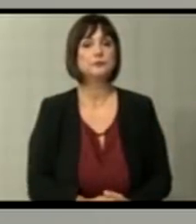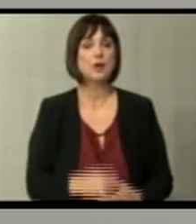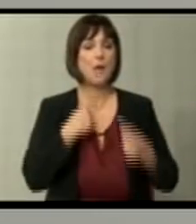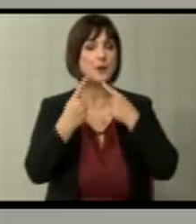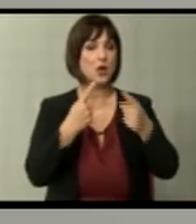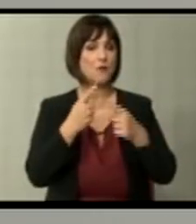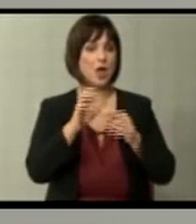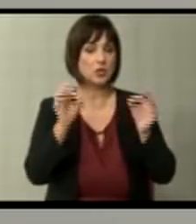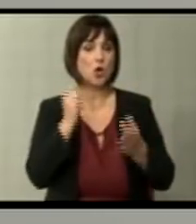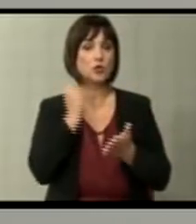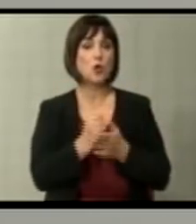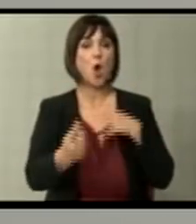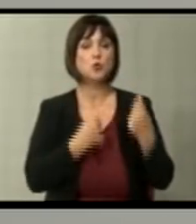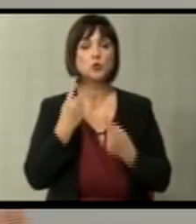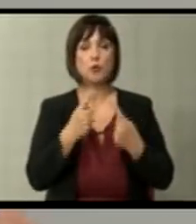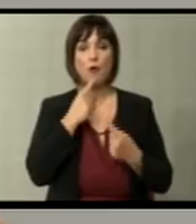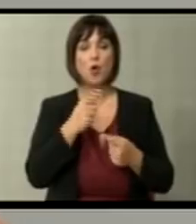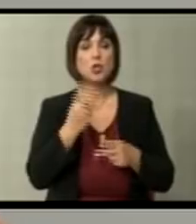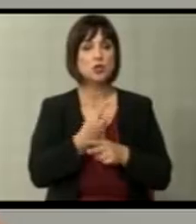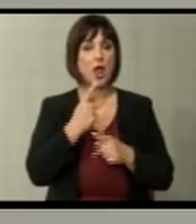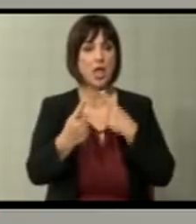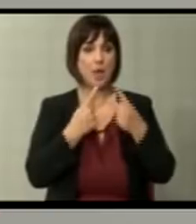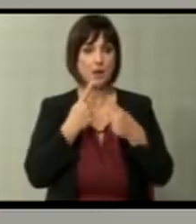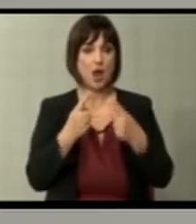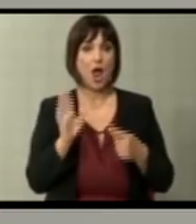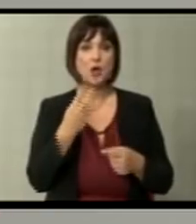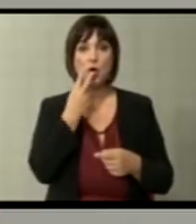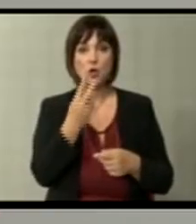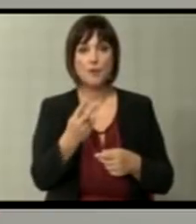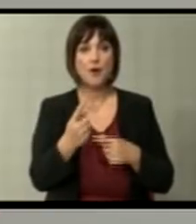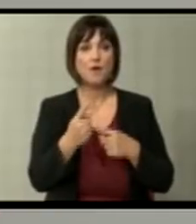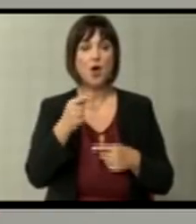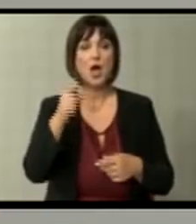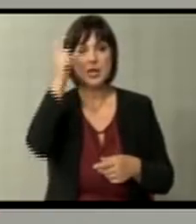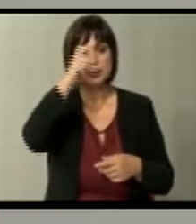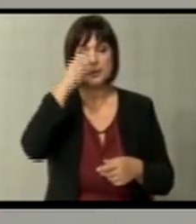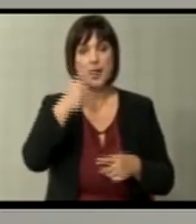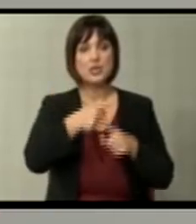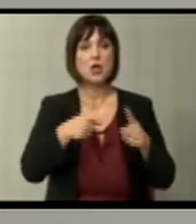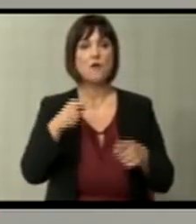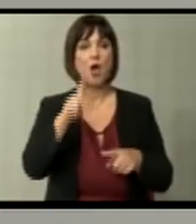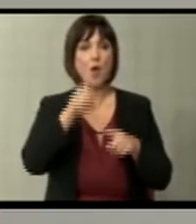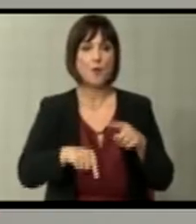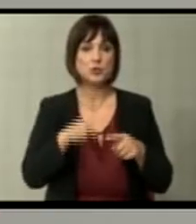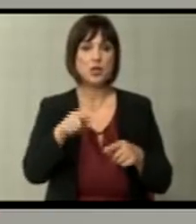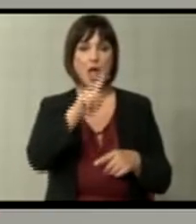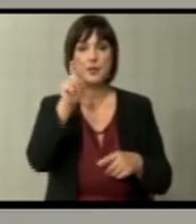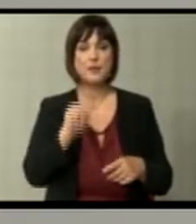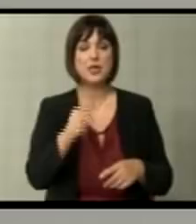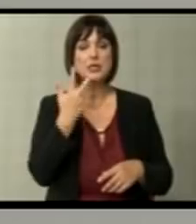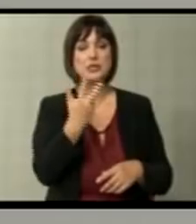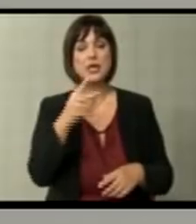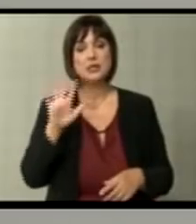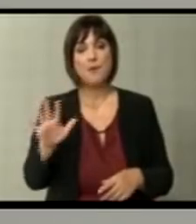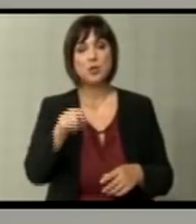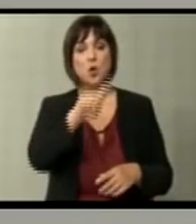Преговорачката рамка ги утврдува условите под кои земјата ке преговара. Ако погледнем во Србија, во една поглавијата, однос на последното останати прашање е 35,